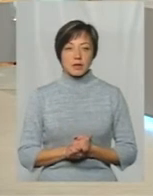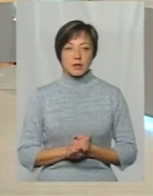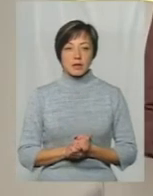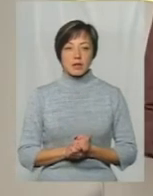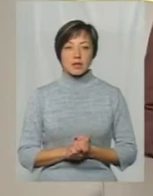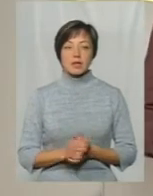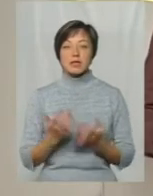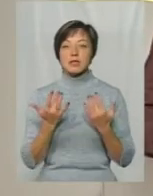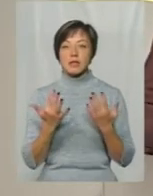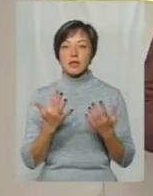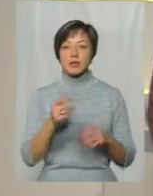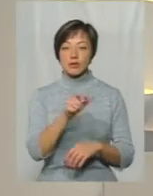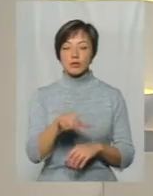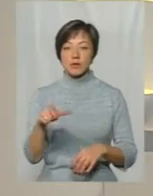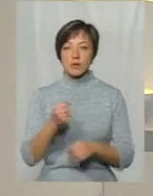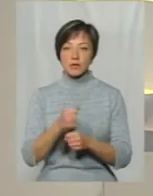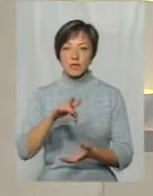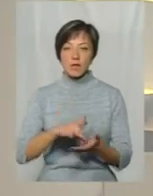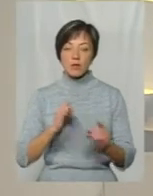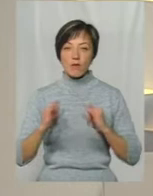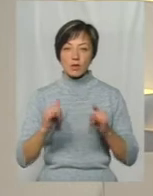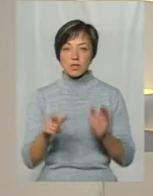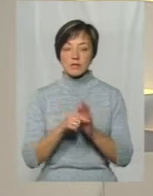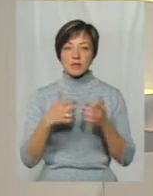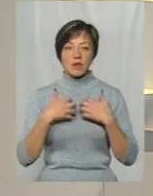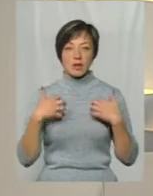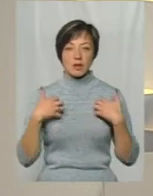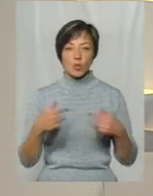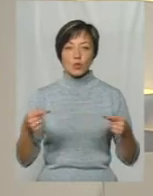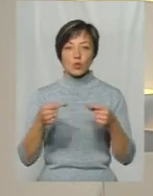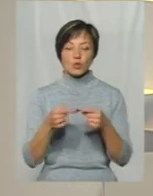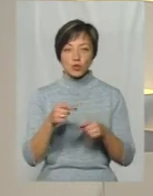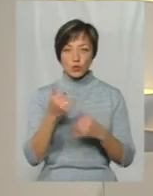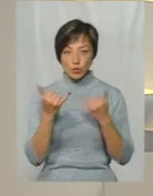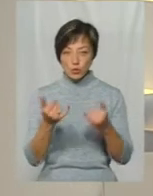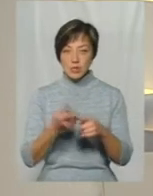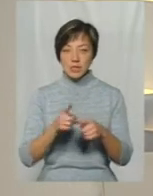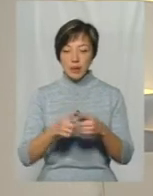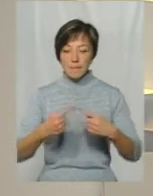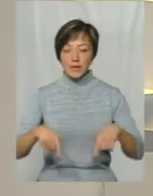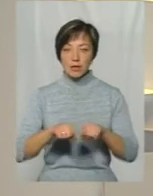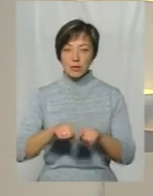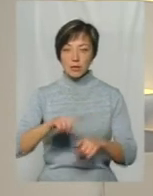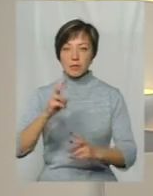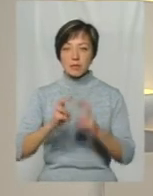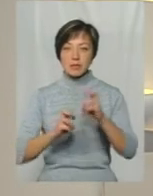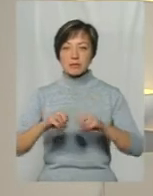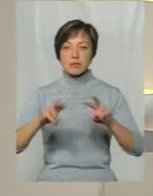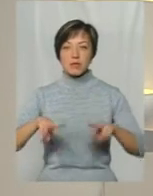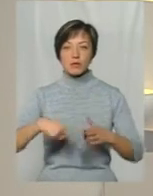чоловік працює у Центрі поводження із тваринами? Для глядачів уточню, що це підрозділ комунального підприємства